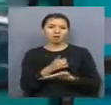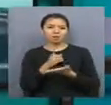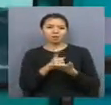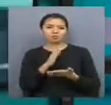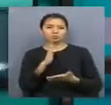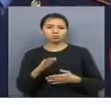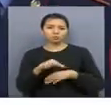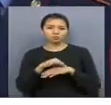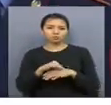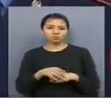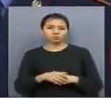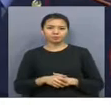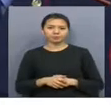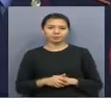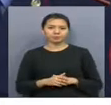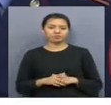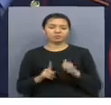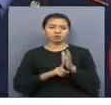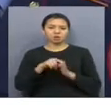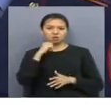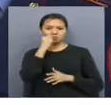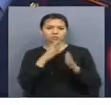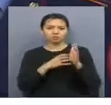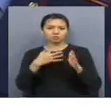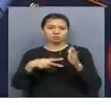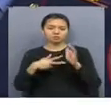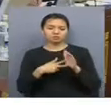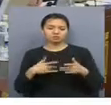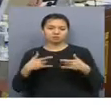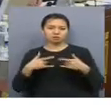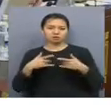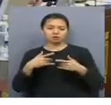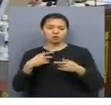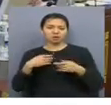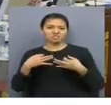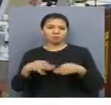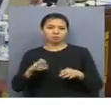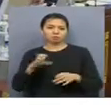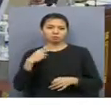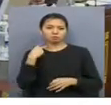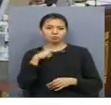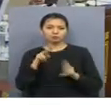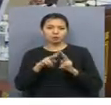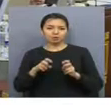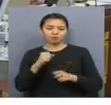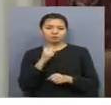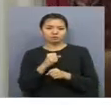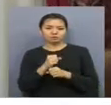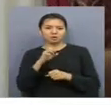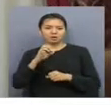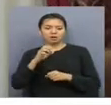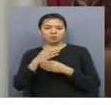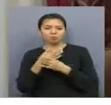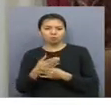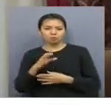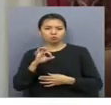мәлер жүктелді. Жыл басынан бері 953 түрмеден босатылғандар бақылаудан өткен. Оларға қажетті әлеметтік және қоқықтық